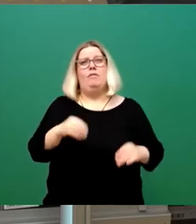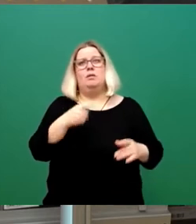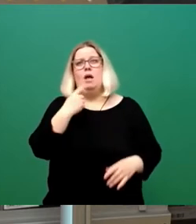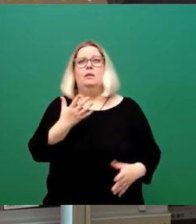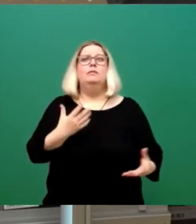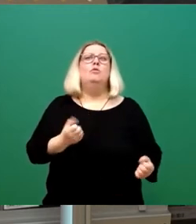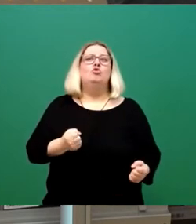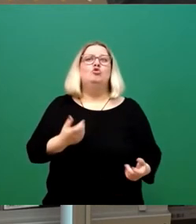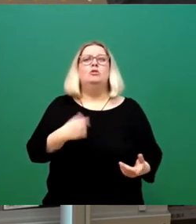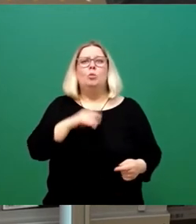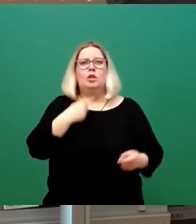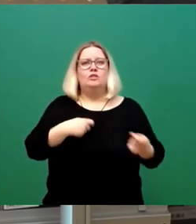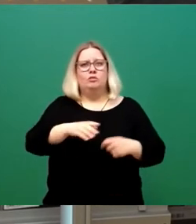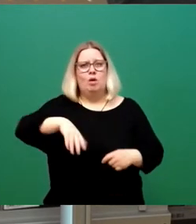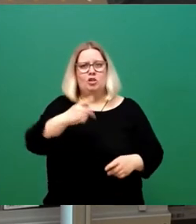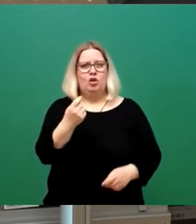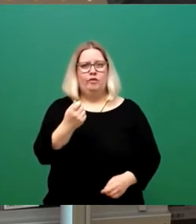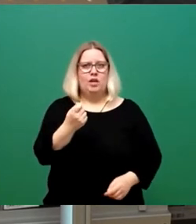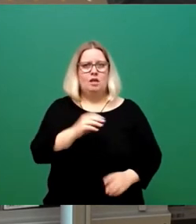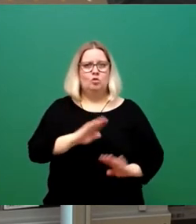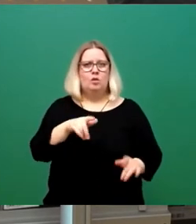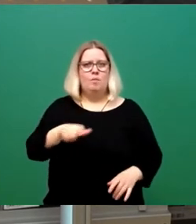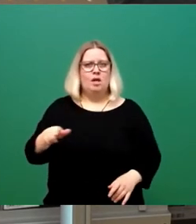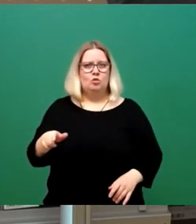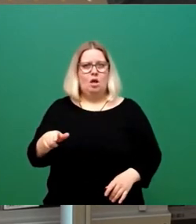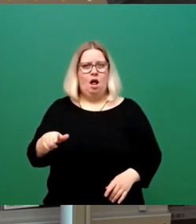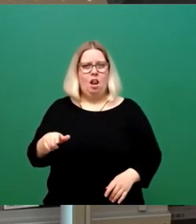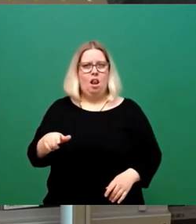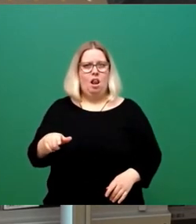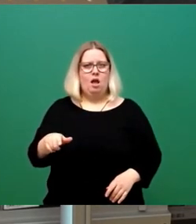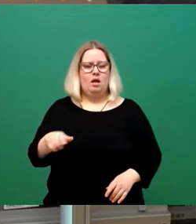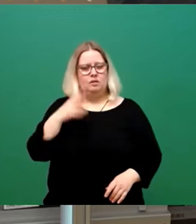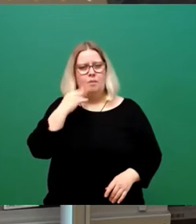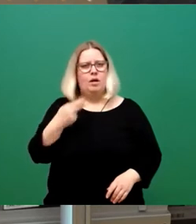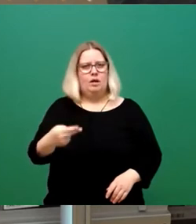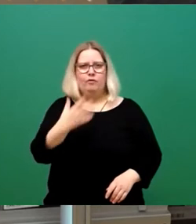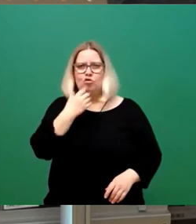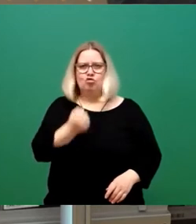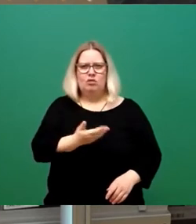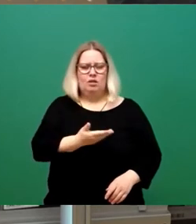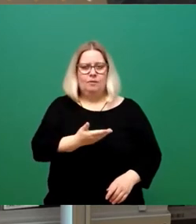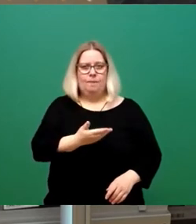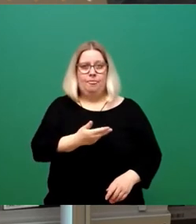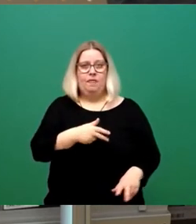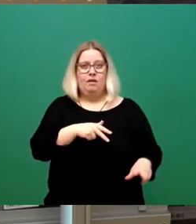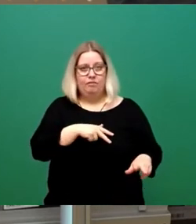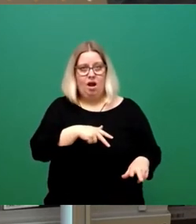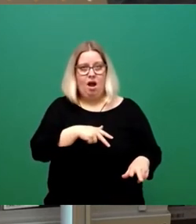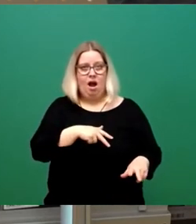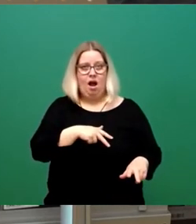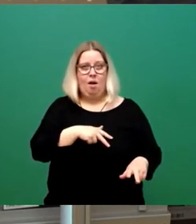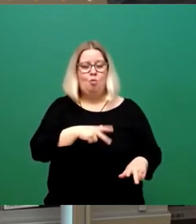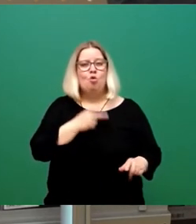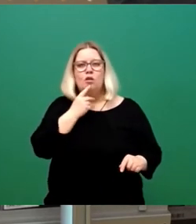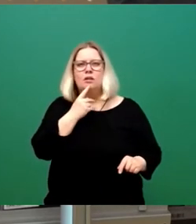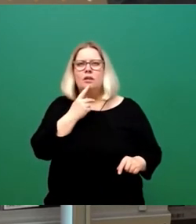Geschäftsbereich Finanzen und Personal, wie er jetzt dann heißen soll, haben. Und Effizienz, wenn Sie immer von Effizienz reden, tun Sie